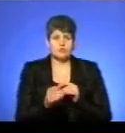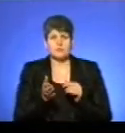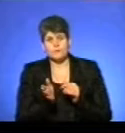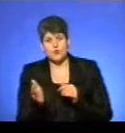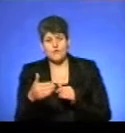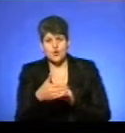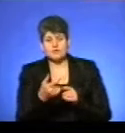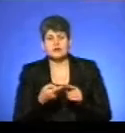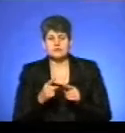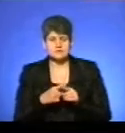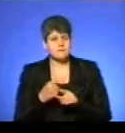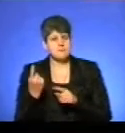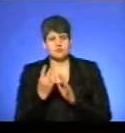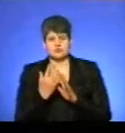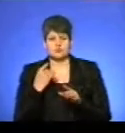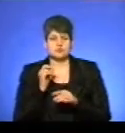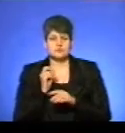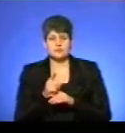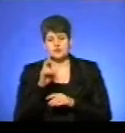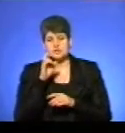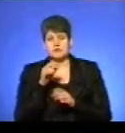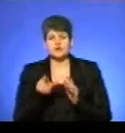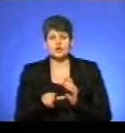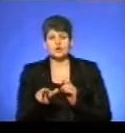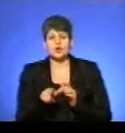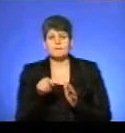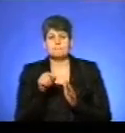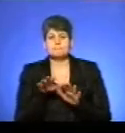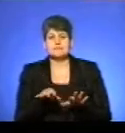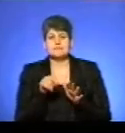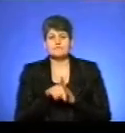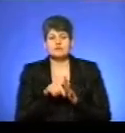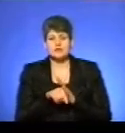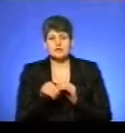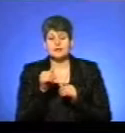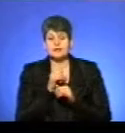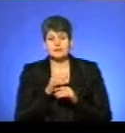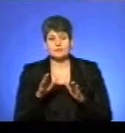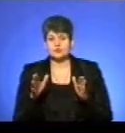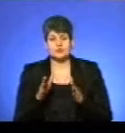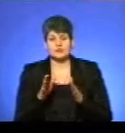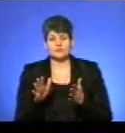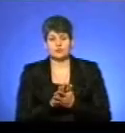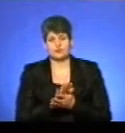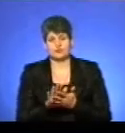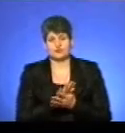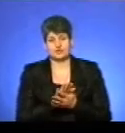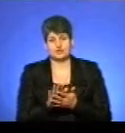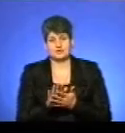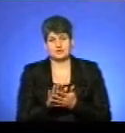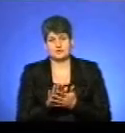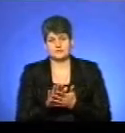першочергове завдання, тому що державні дороги в місцевого значення неможливо, так як міжнародну трасу, почистити рівні